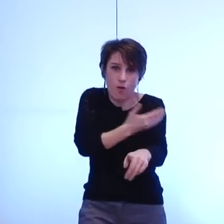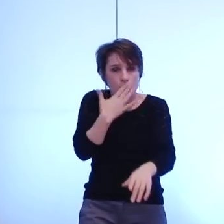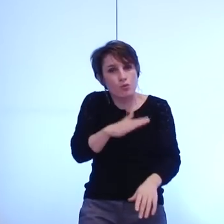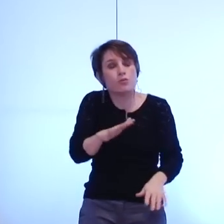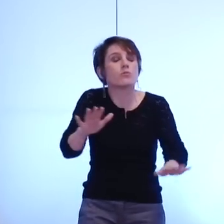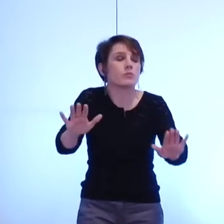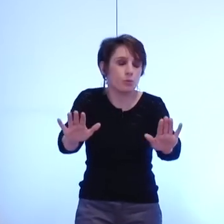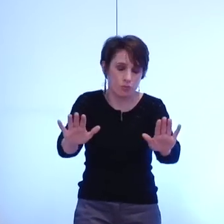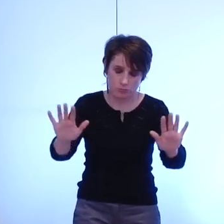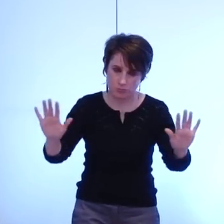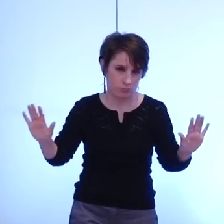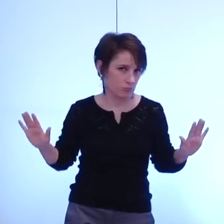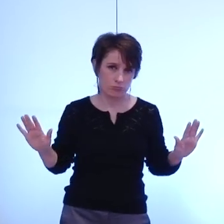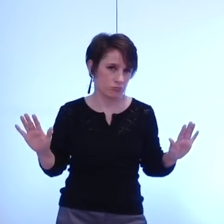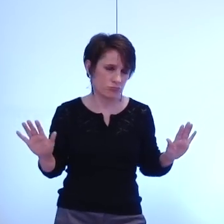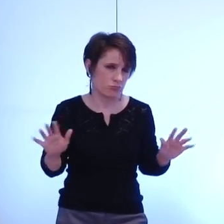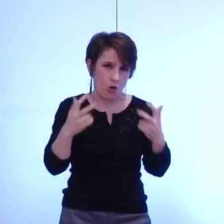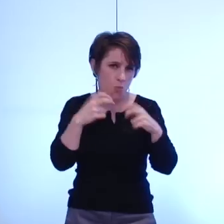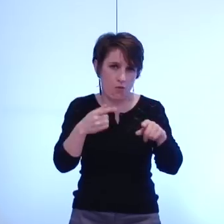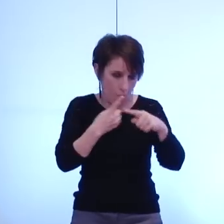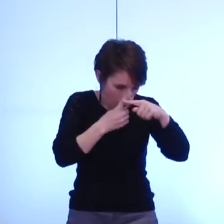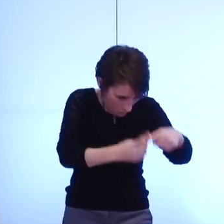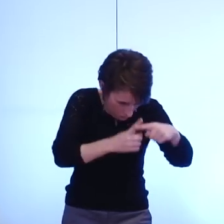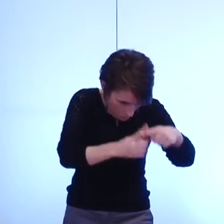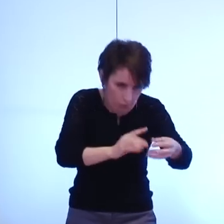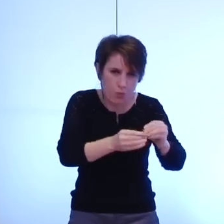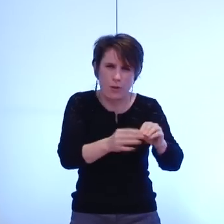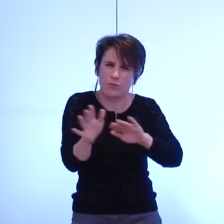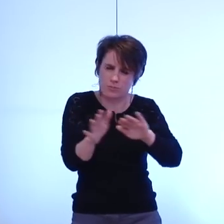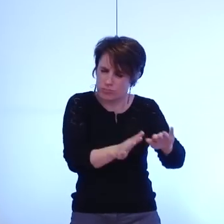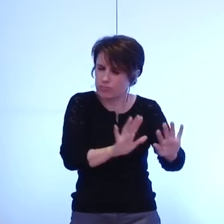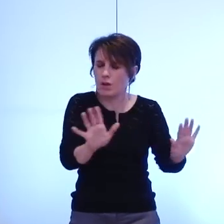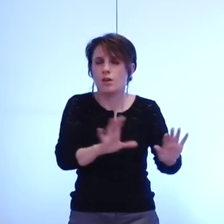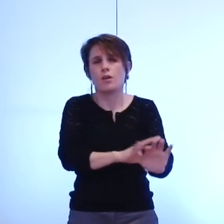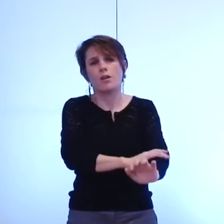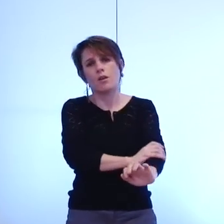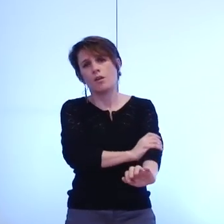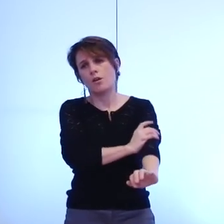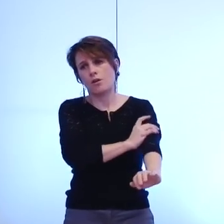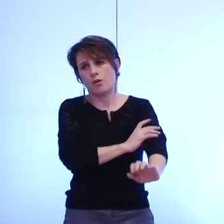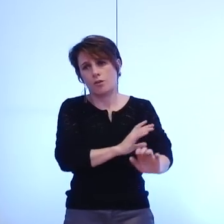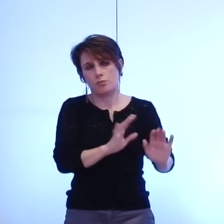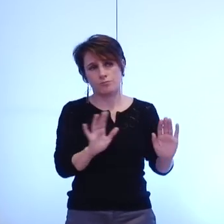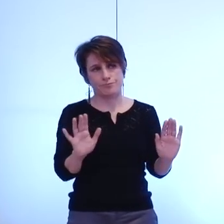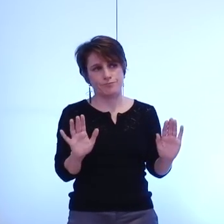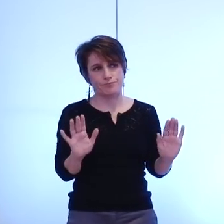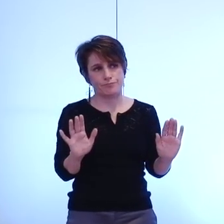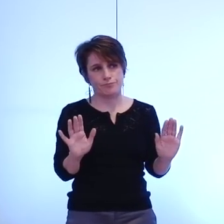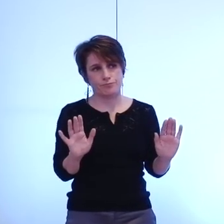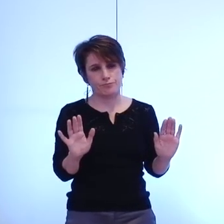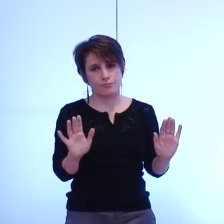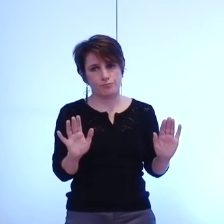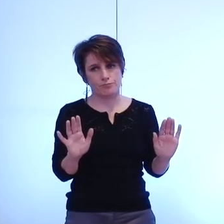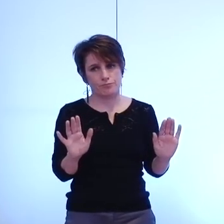là encore bloquer sur des problématiques d'organisation il faudra simplement sans que les